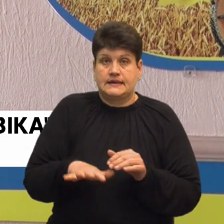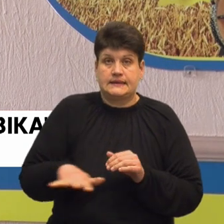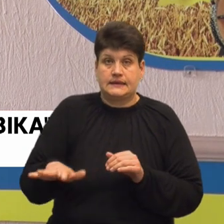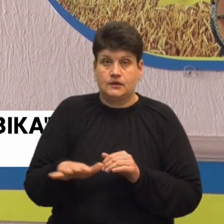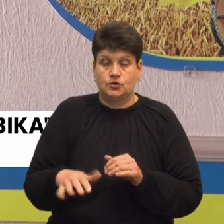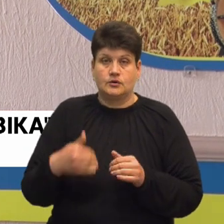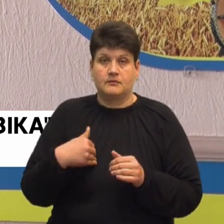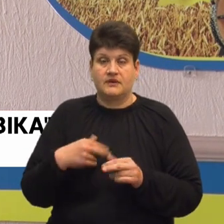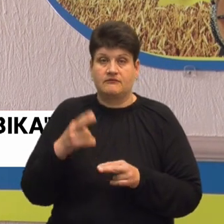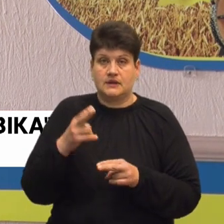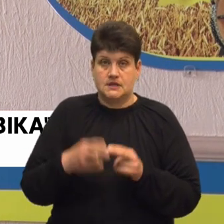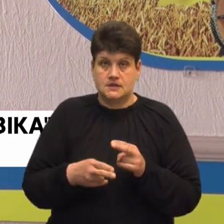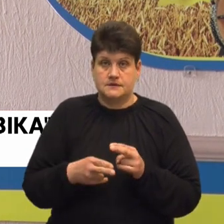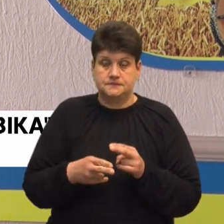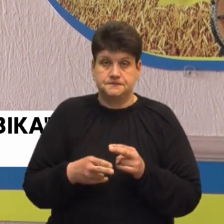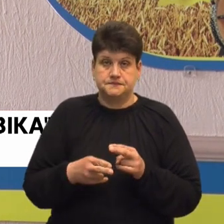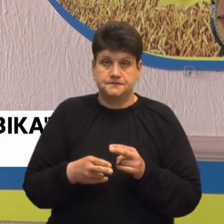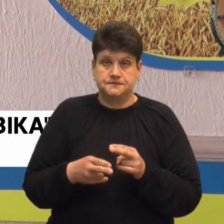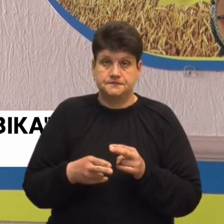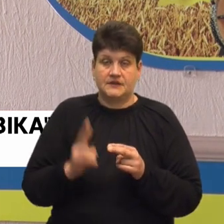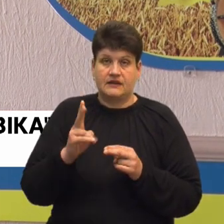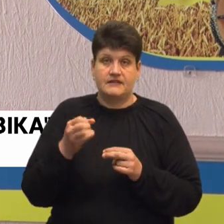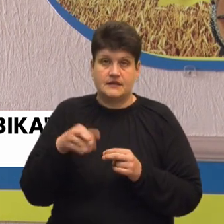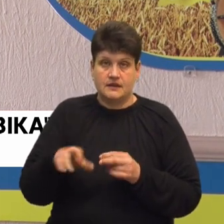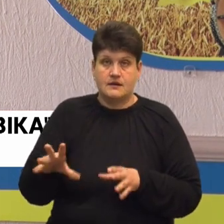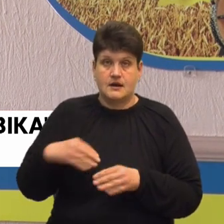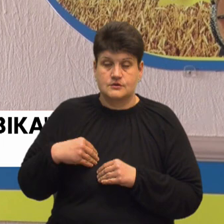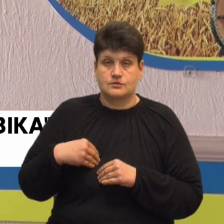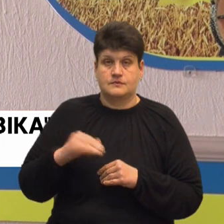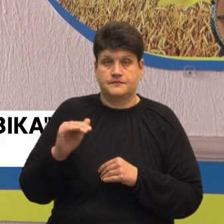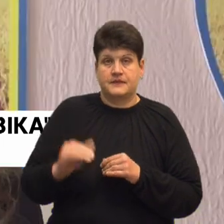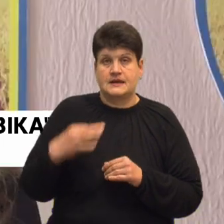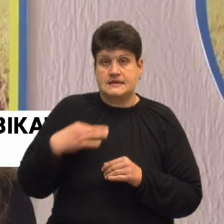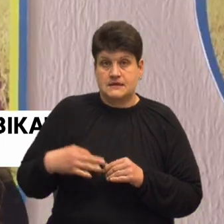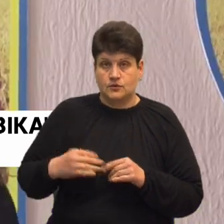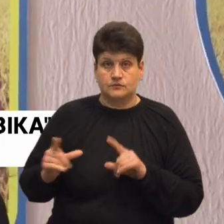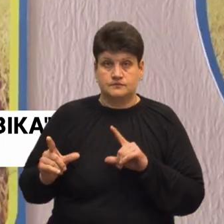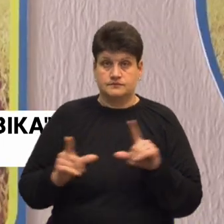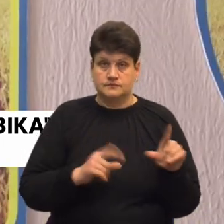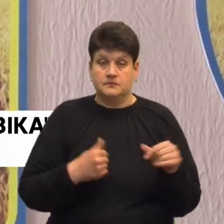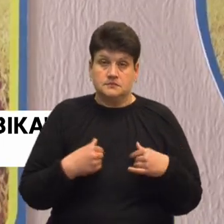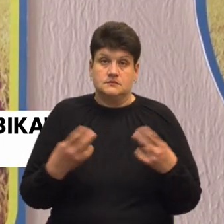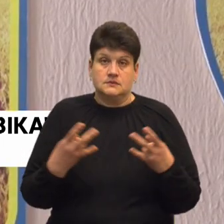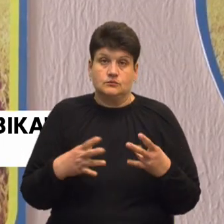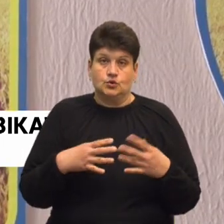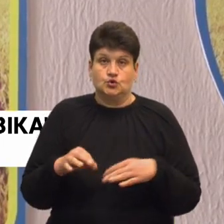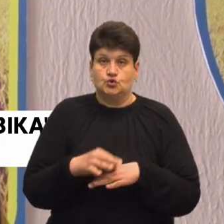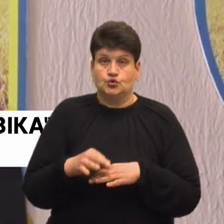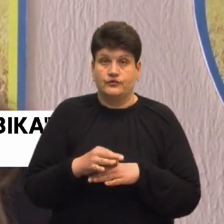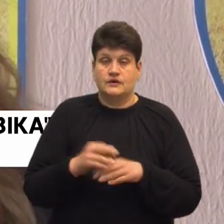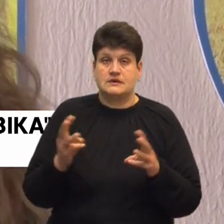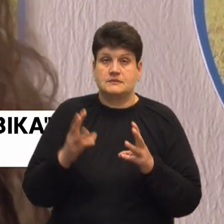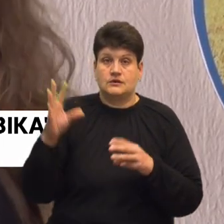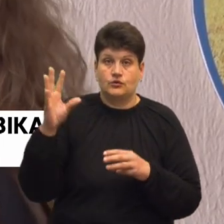тому ми наприкінці квітня разом зі своїми синами вакулювалися. Мені прийшло з чоловіка спалити всю